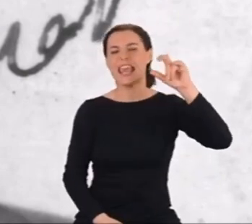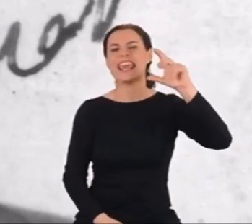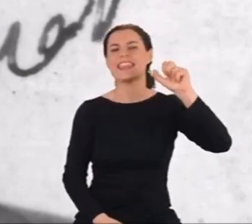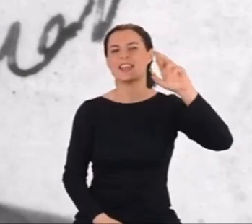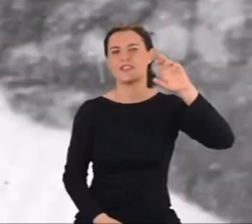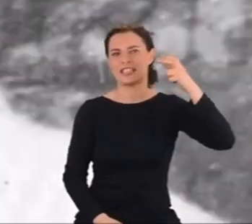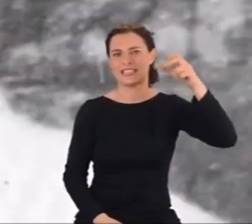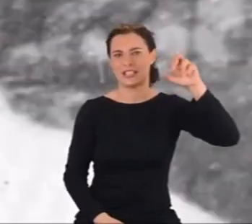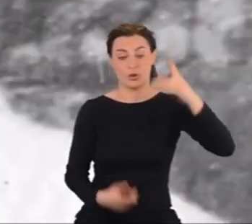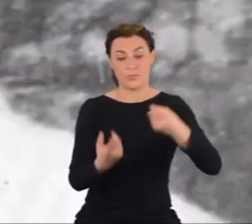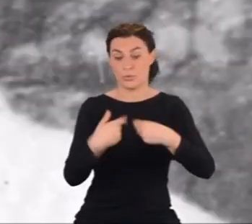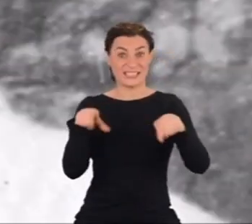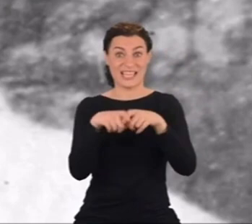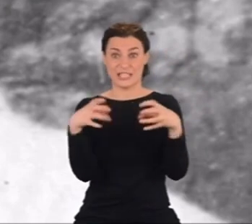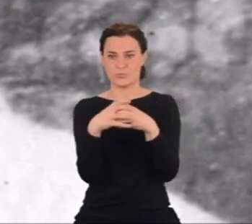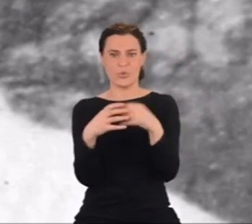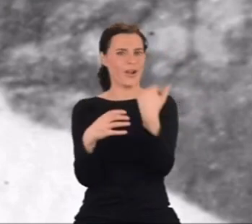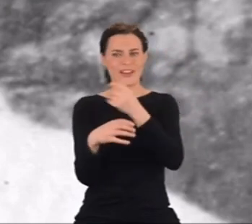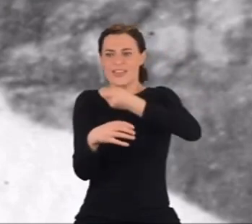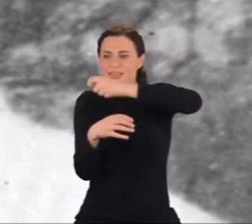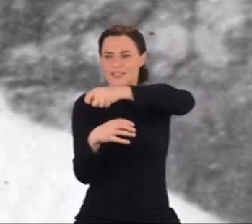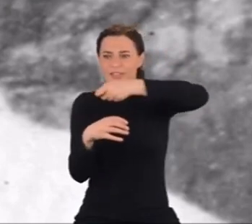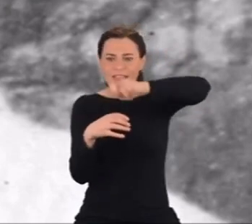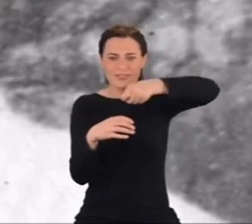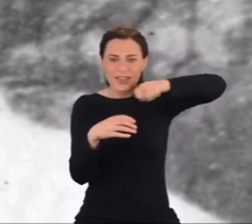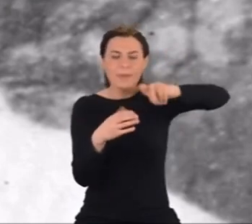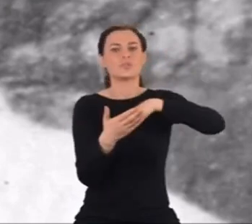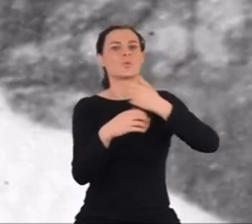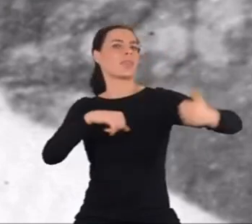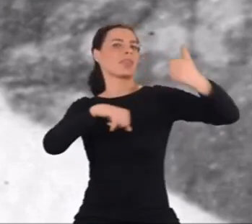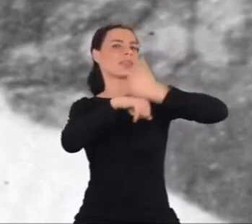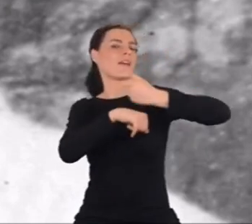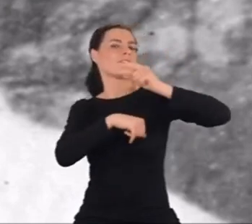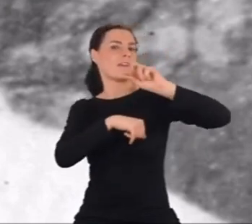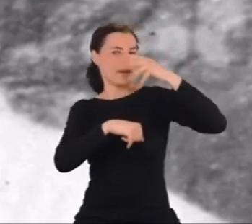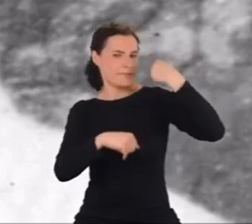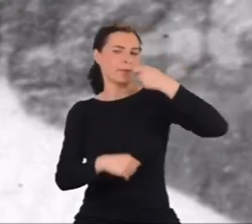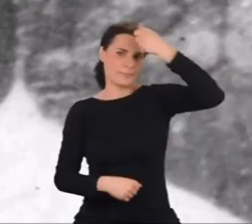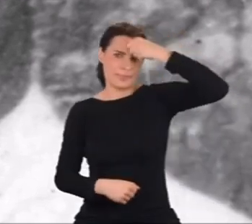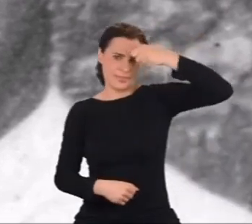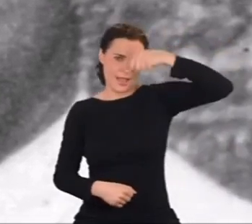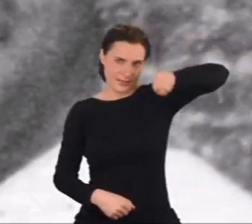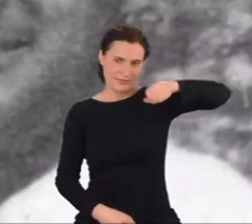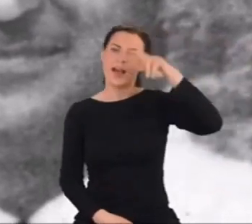Wszyscy w zespole mieli przydomki. Fermi był tatą, bo nad wszystkim panował.